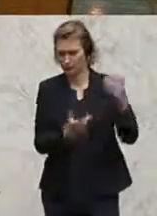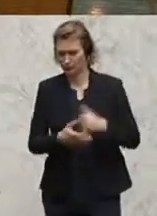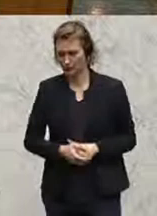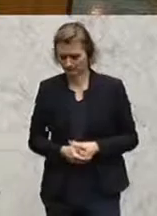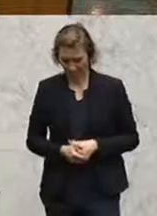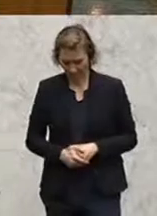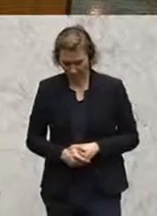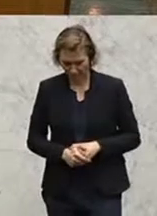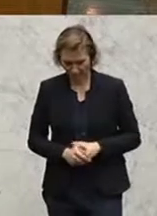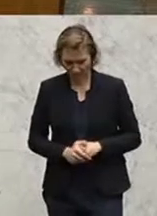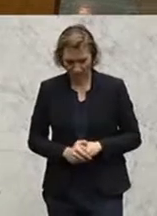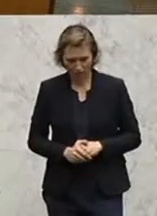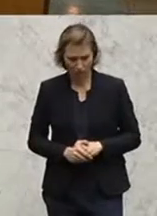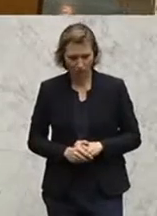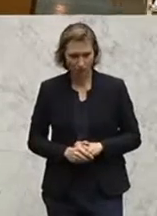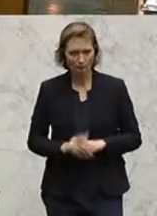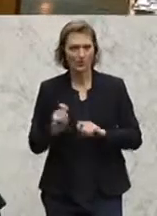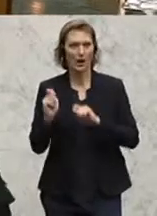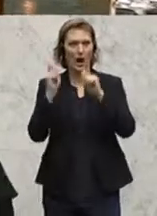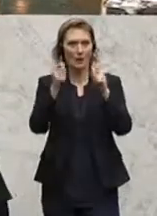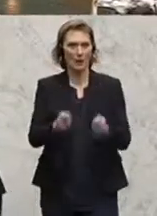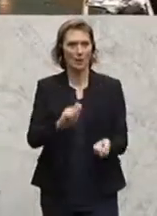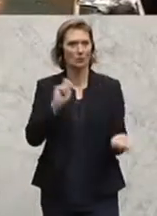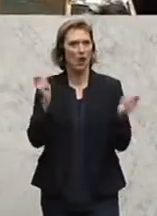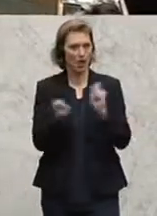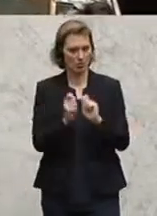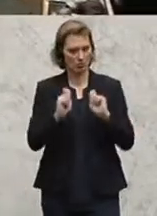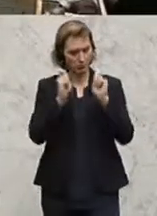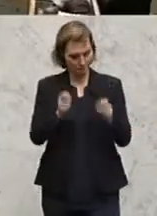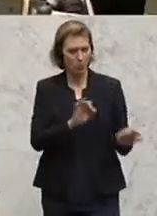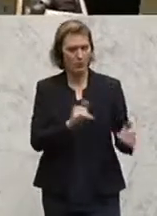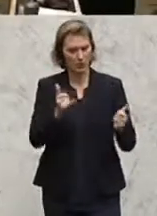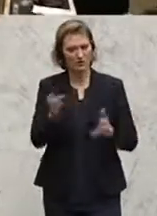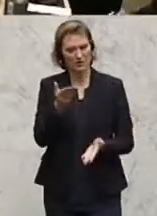Der Abänderungsantrag zur zweiten Lesung ist ausreichend unterstützt, wird ordnungsgemäß eingebracht und steht somit in Verhandlungen.